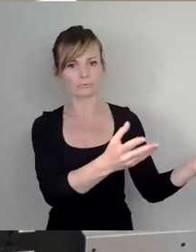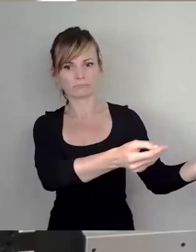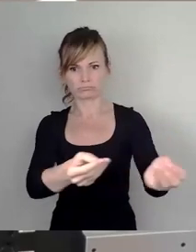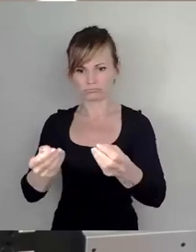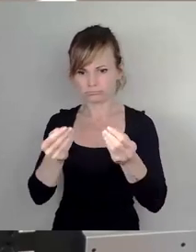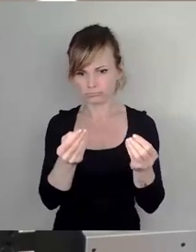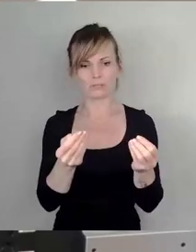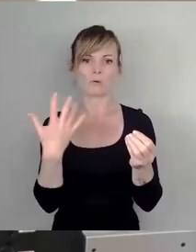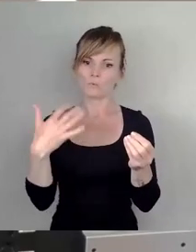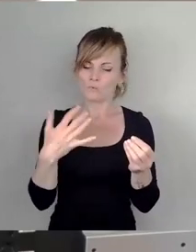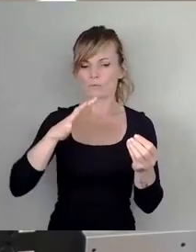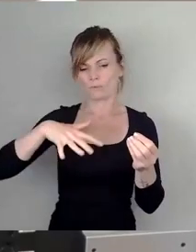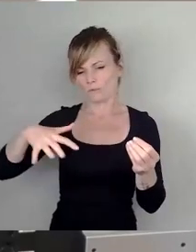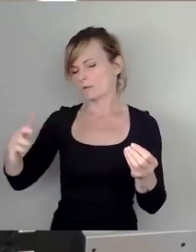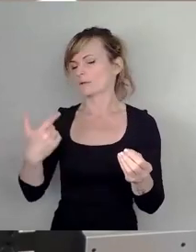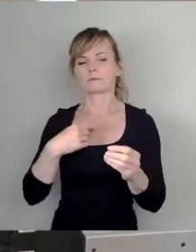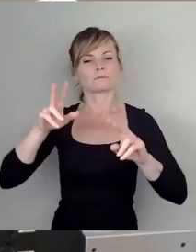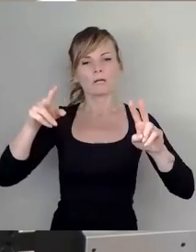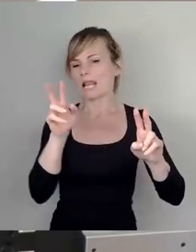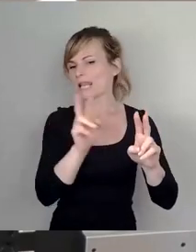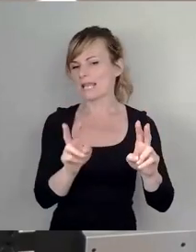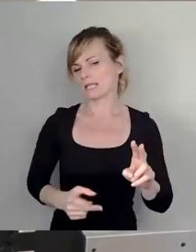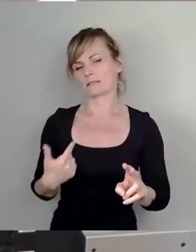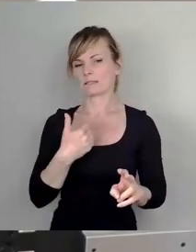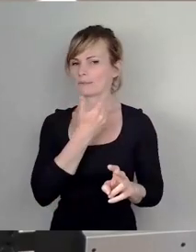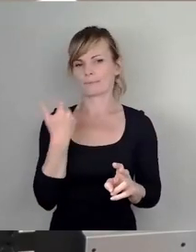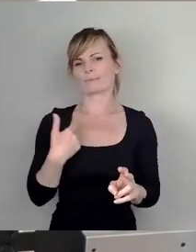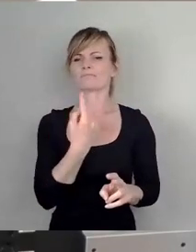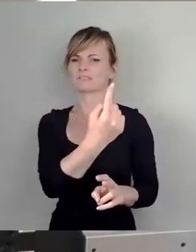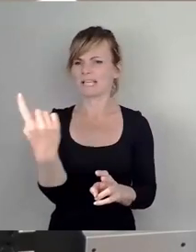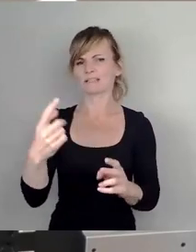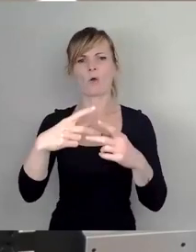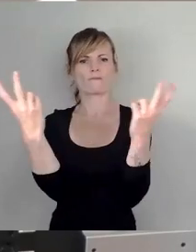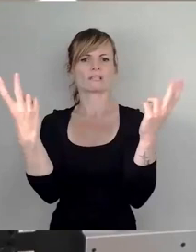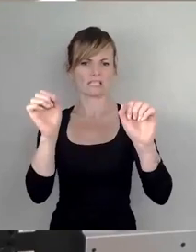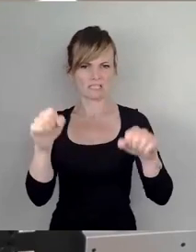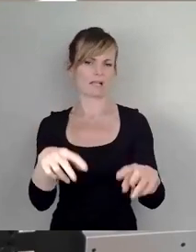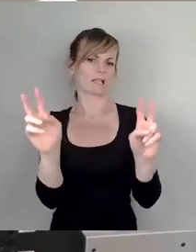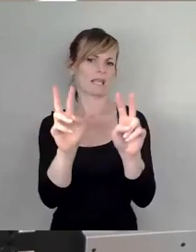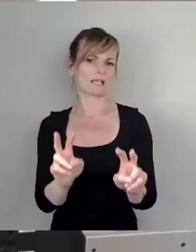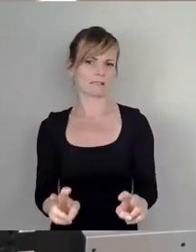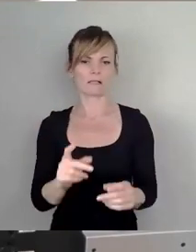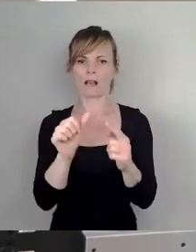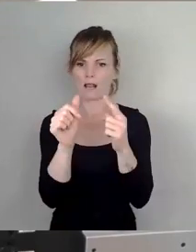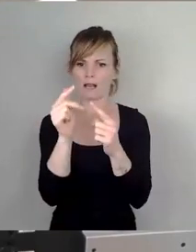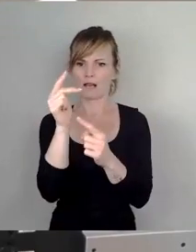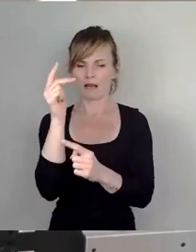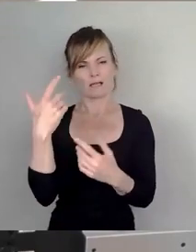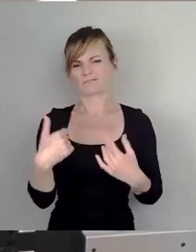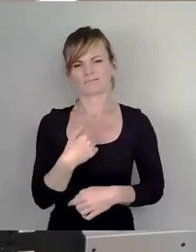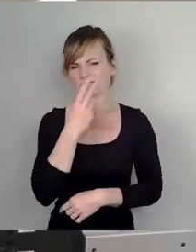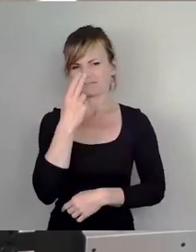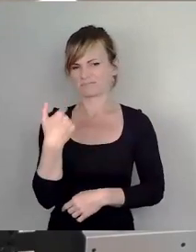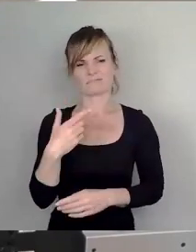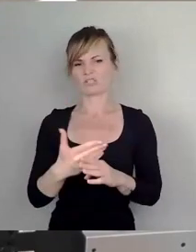Menge Dinge, ich zitiere die jetzt hier nicht, jeder kann das Gutachten lesen, es ist öffentlich, eine ganze Menge Dinge dargestellt, die uns zu der